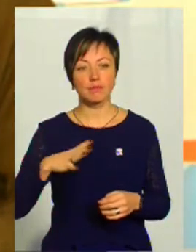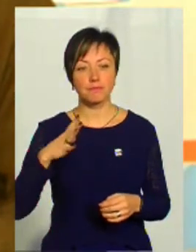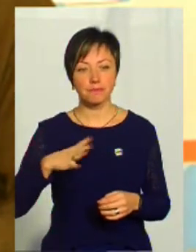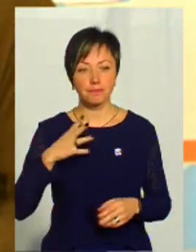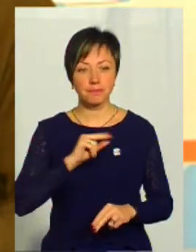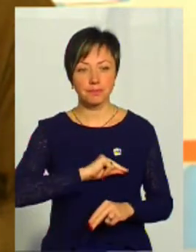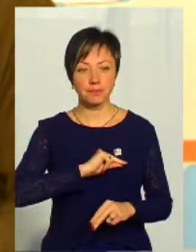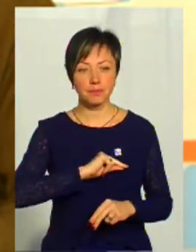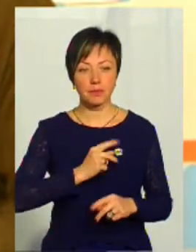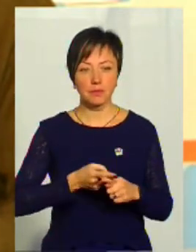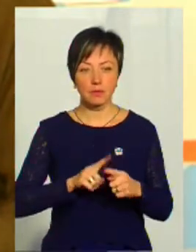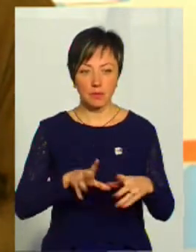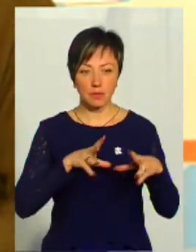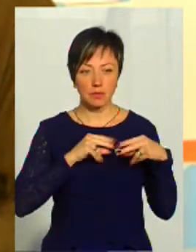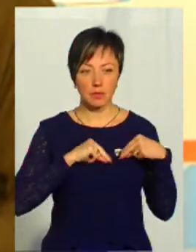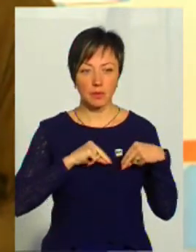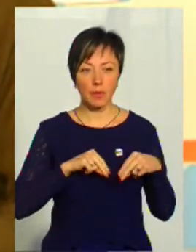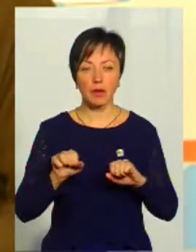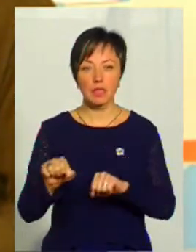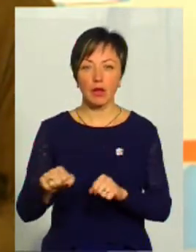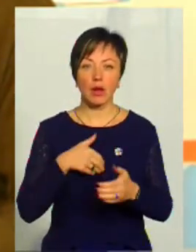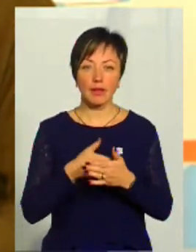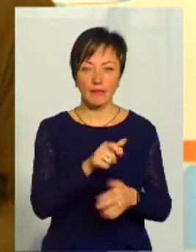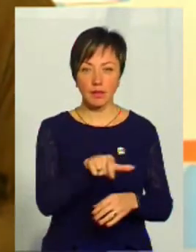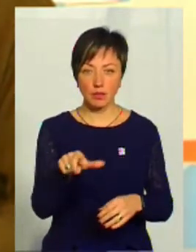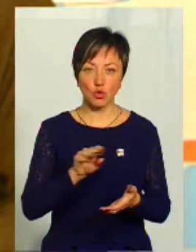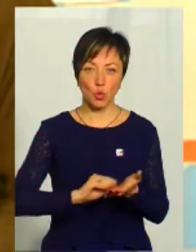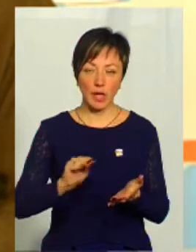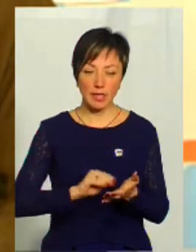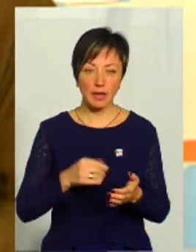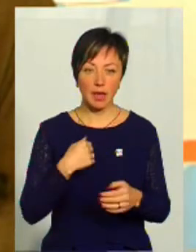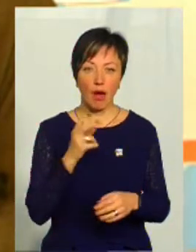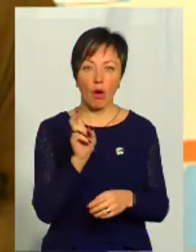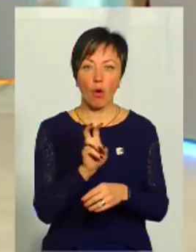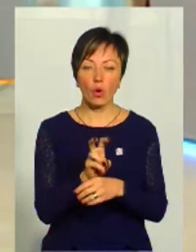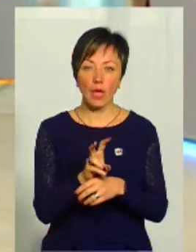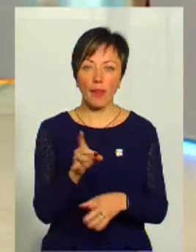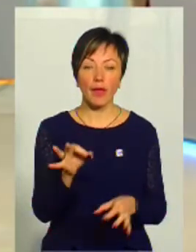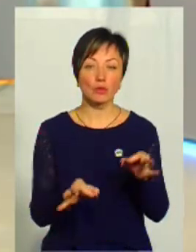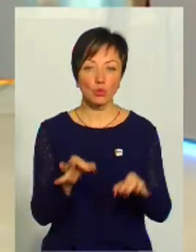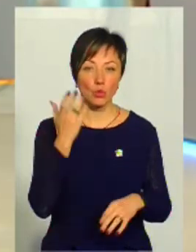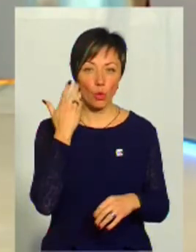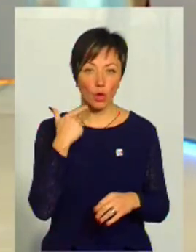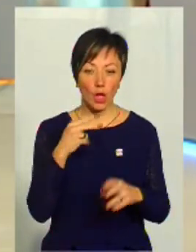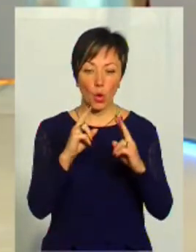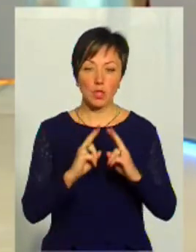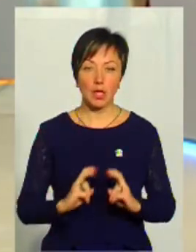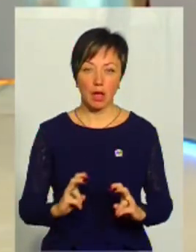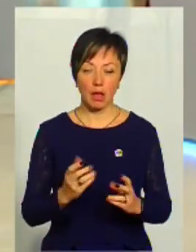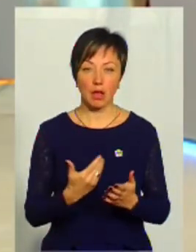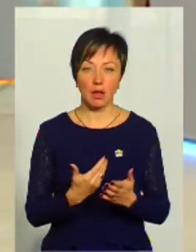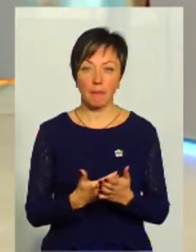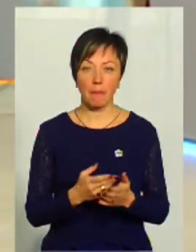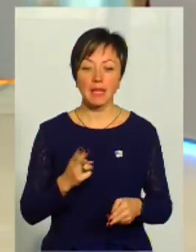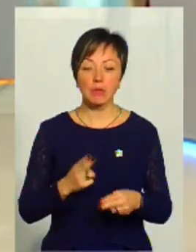колегами щодо захисту громадських активістів-журналістів, я ходила на суд, коли розглядали